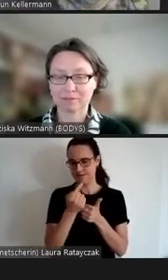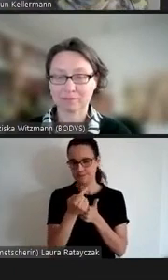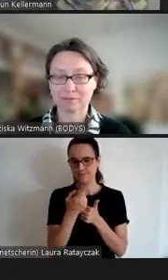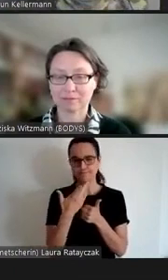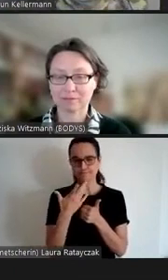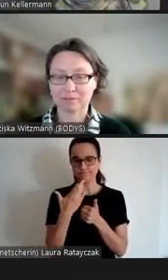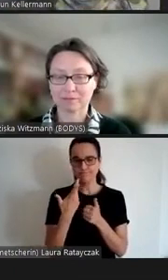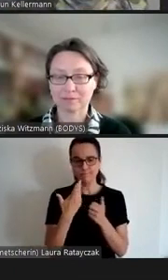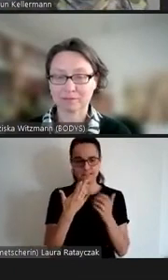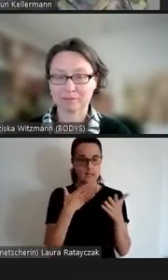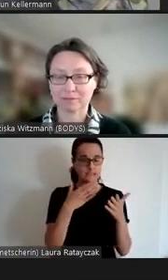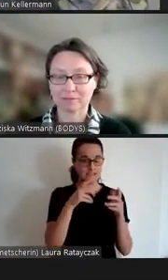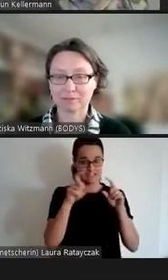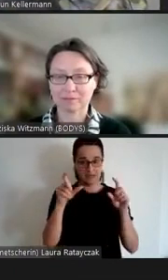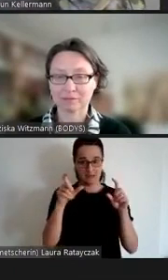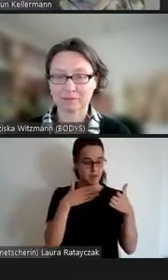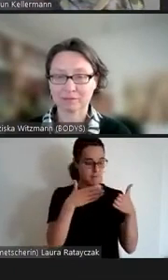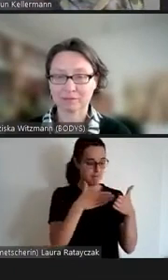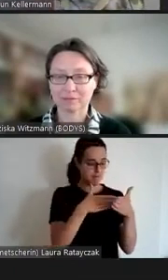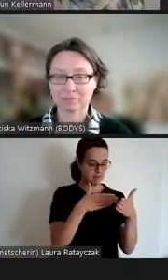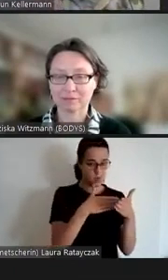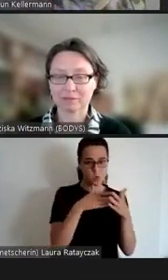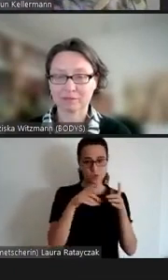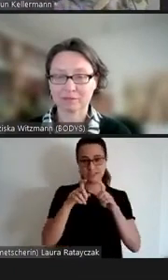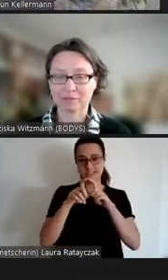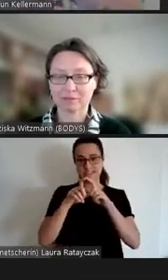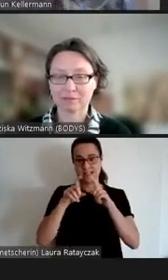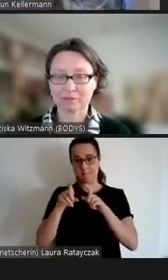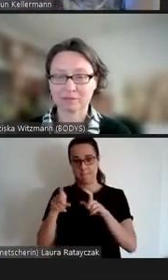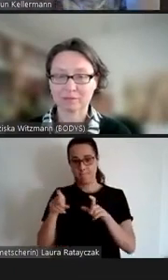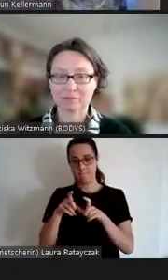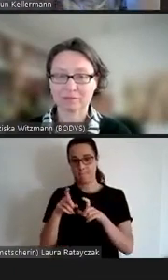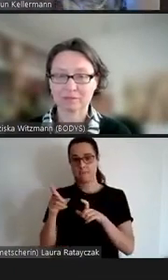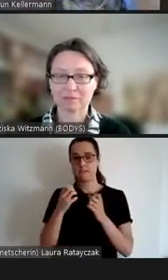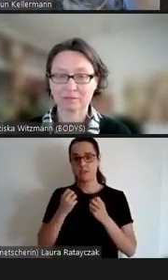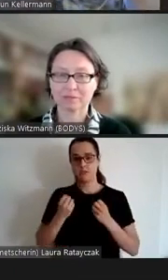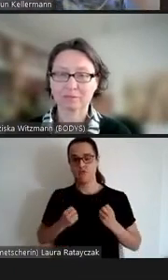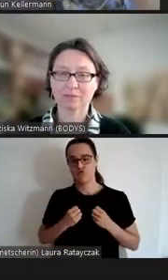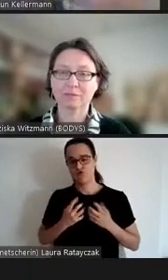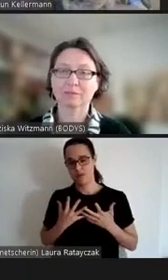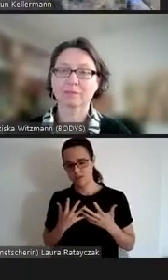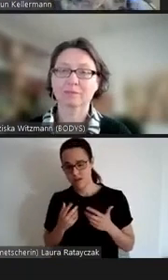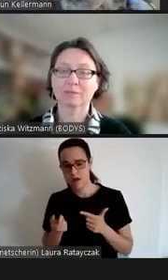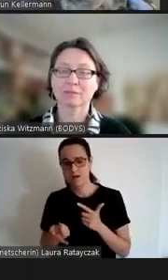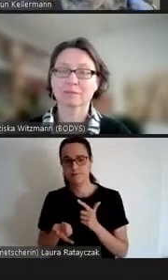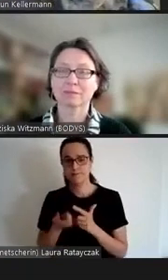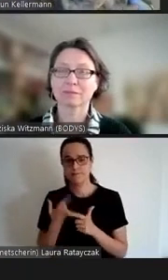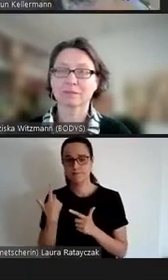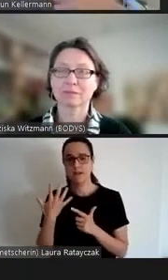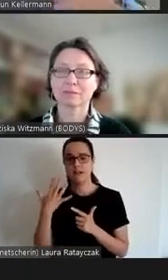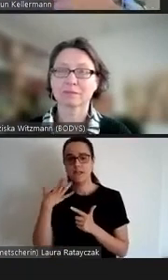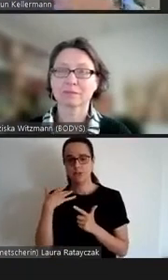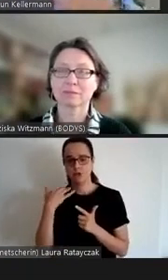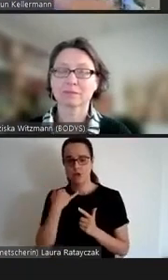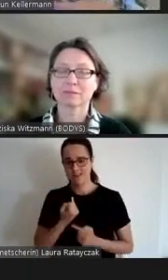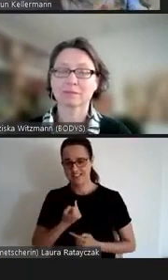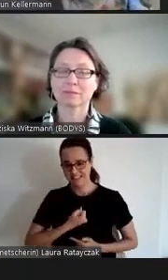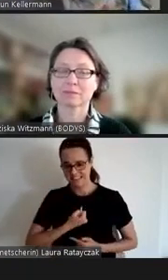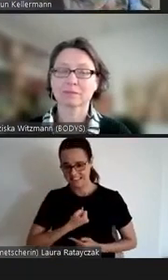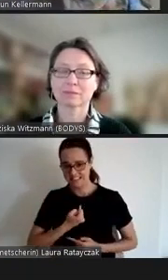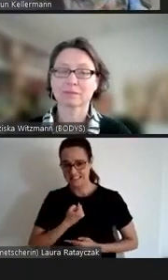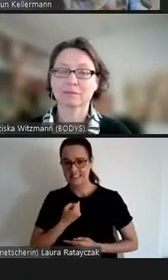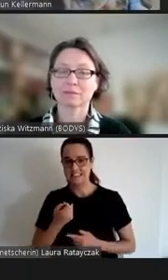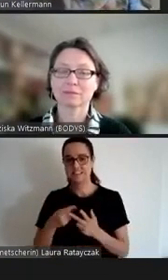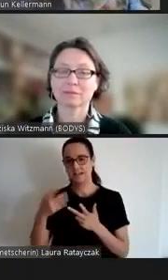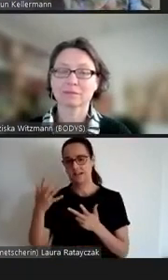Themas Behinderung mit den Themen Gender Geschlechtliche Identität